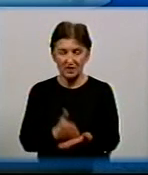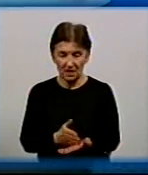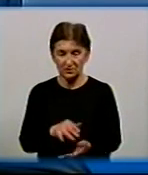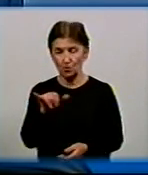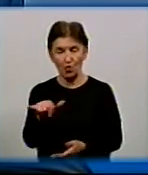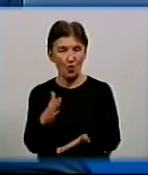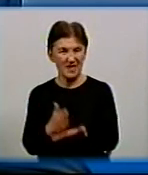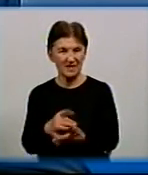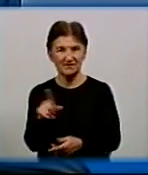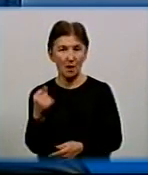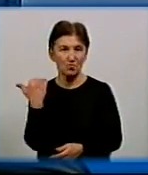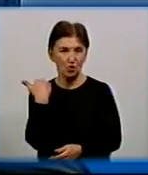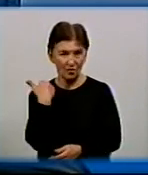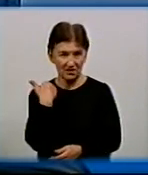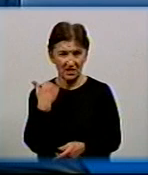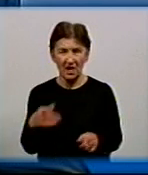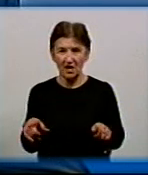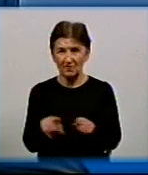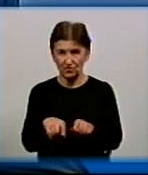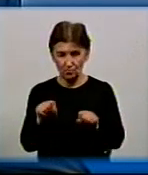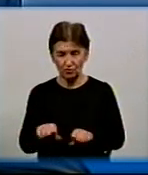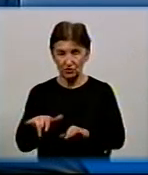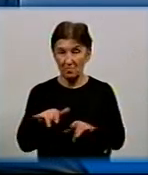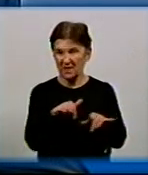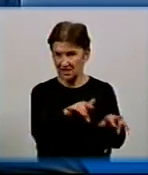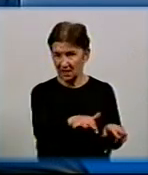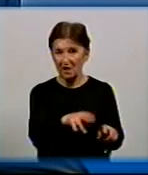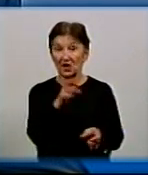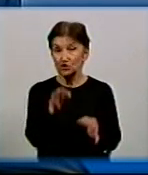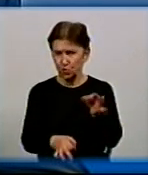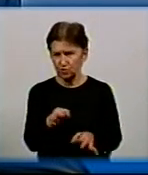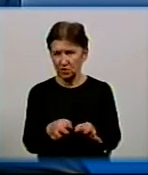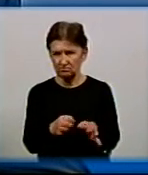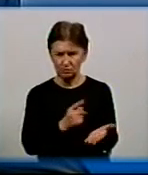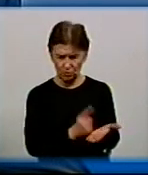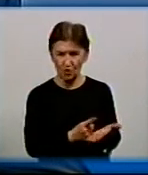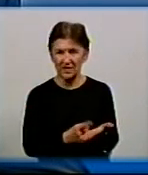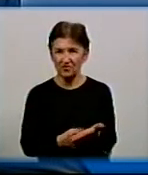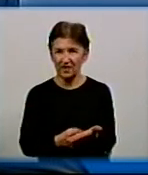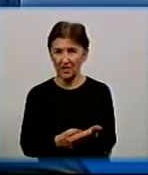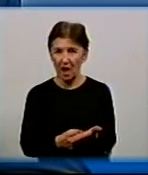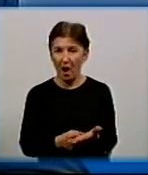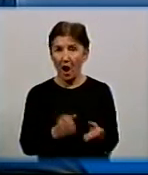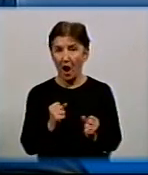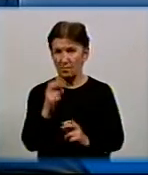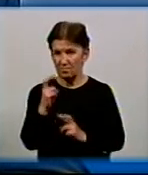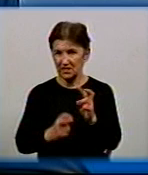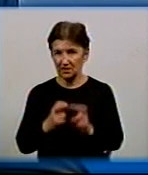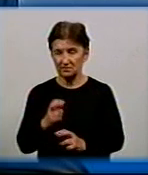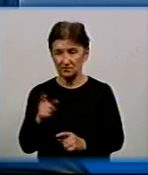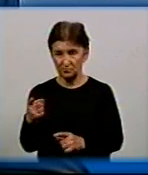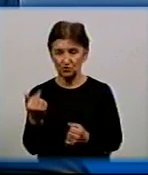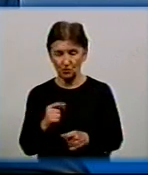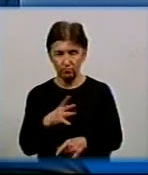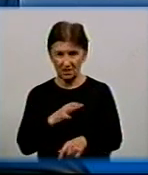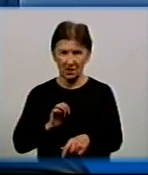заборгованість, можна, перше, піти до суду доказувати, що він має такий борг, і підприємству доказати, що вона дійсно